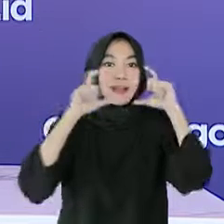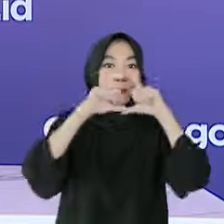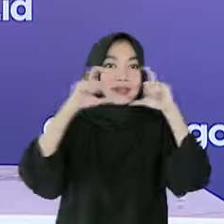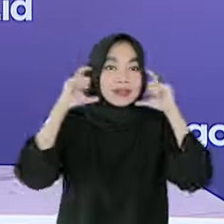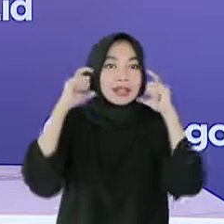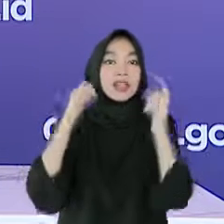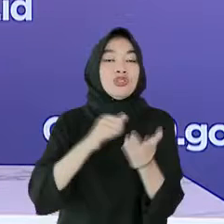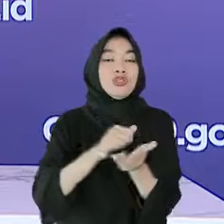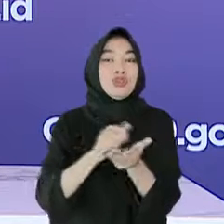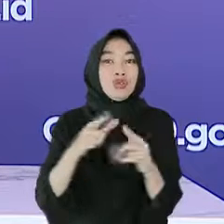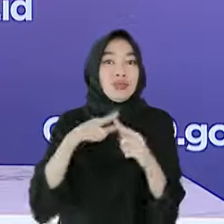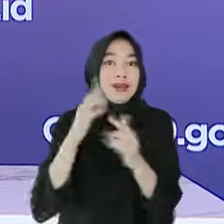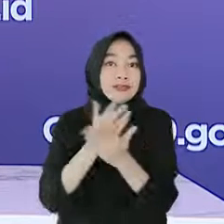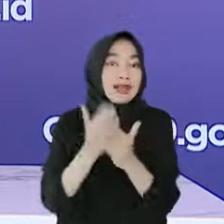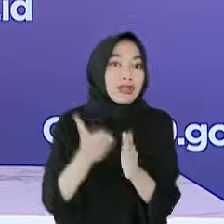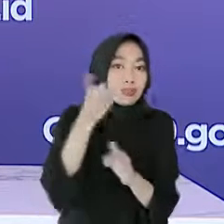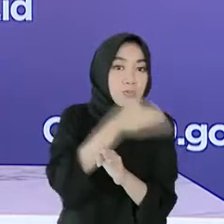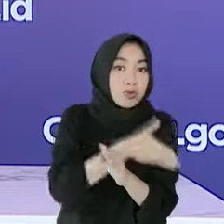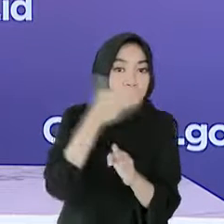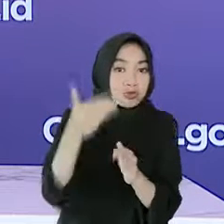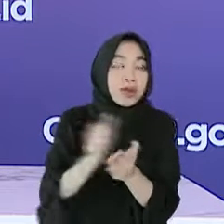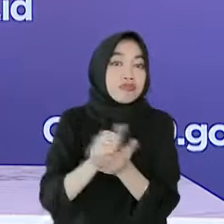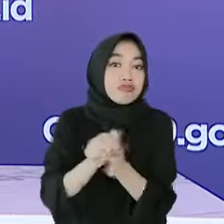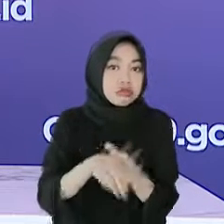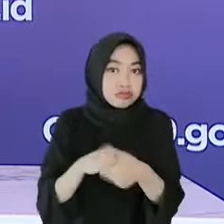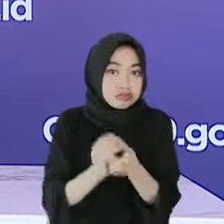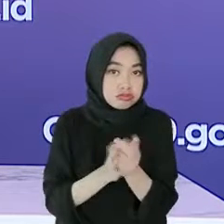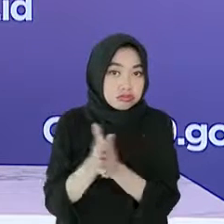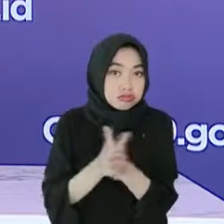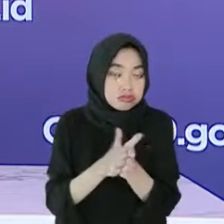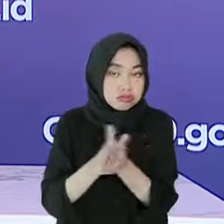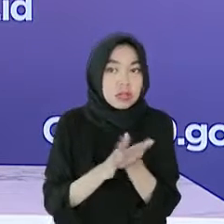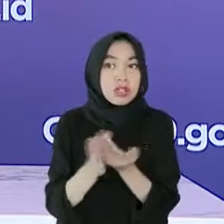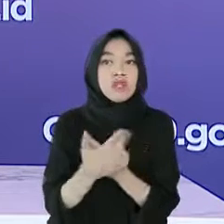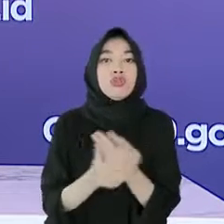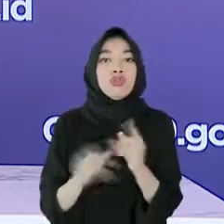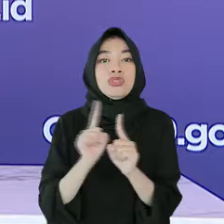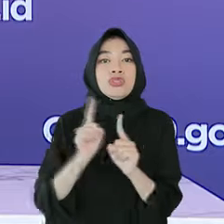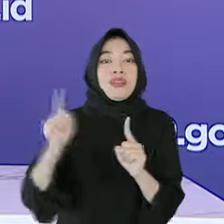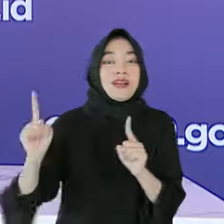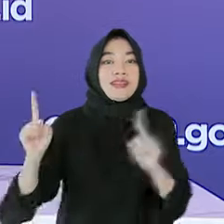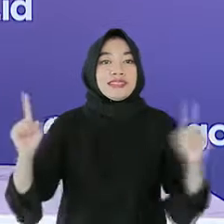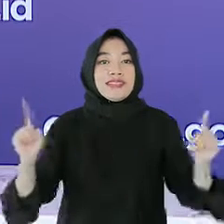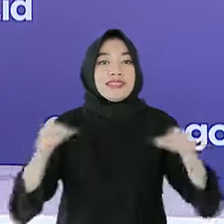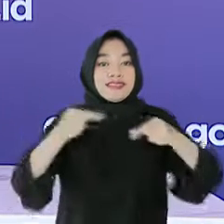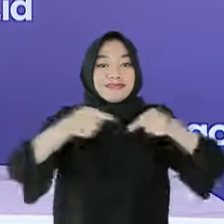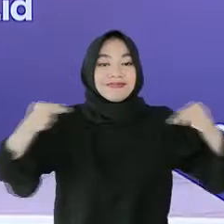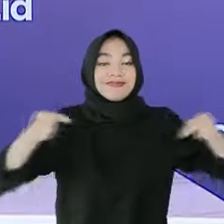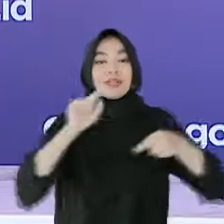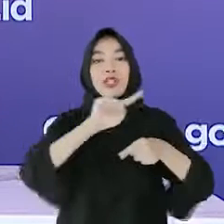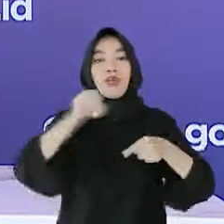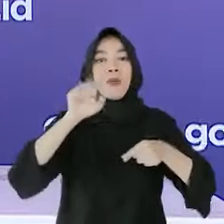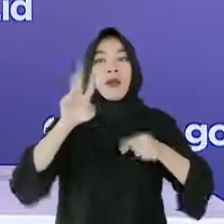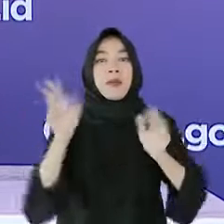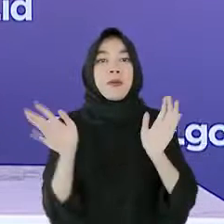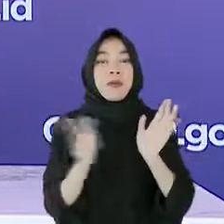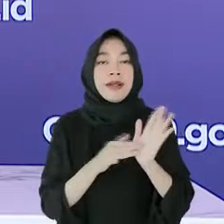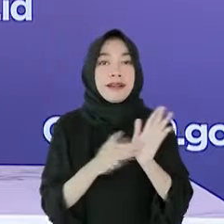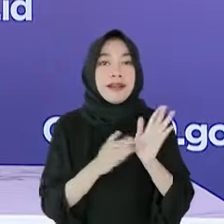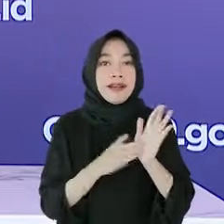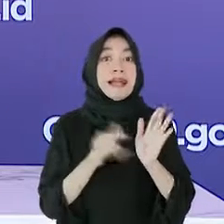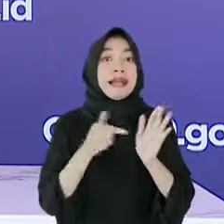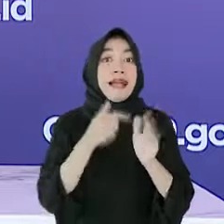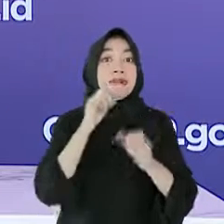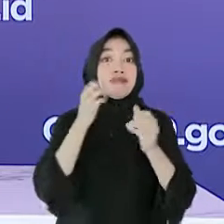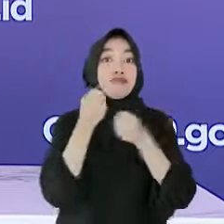mencuci tangan sebelum dan setelah beraktifitas, dan menjaga jarak minimal 1,5 meter dalam bentuk visual